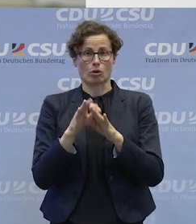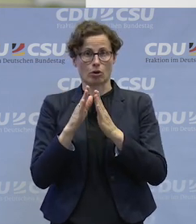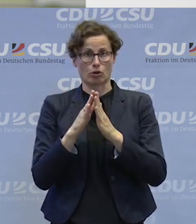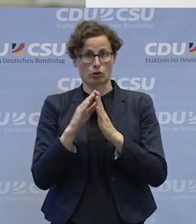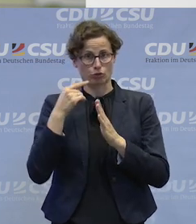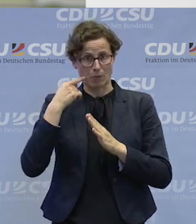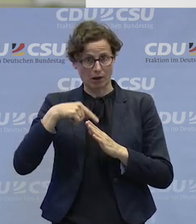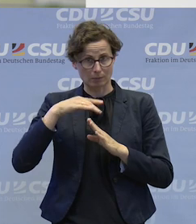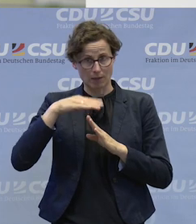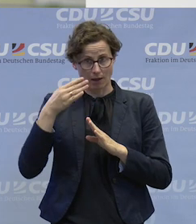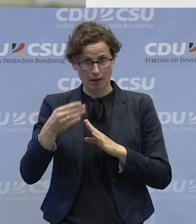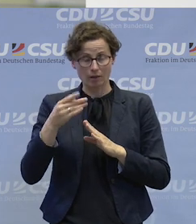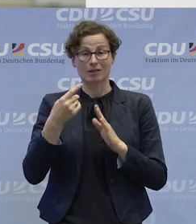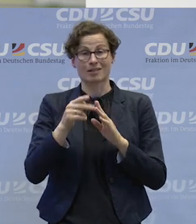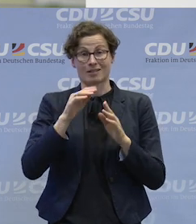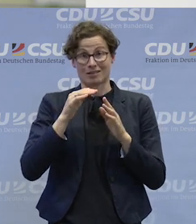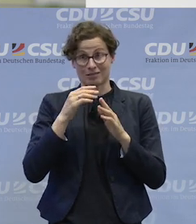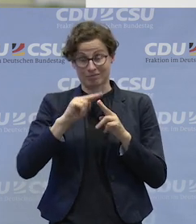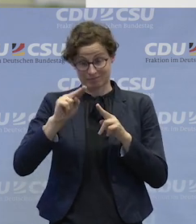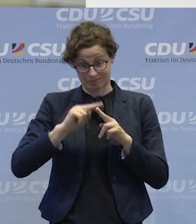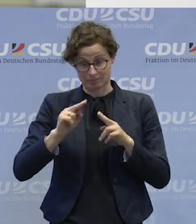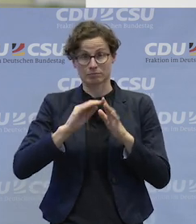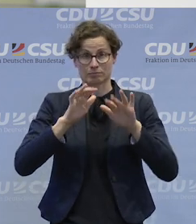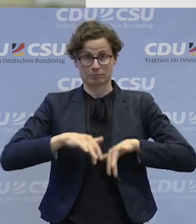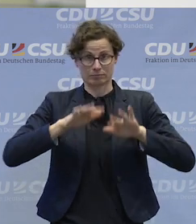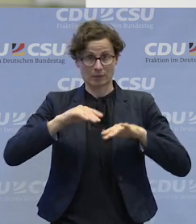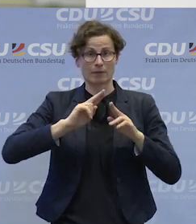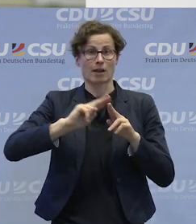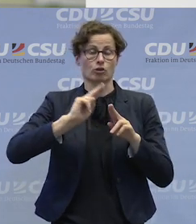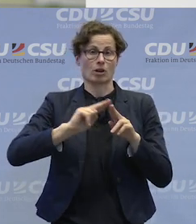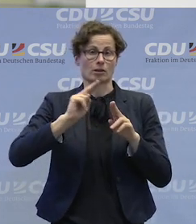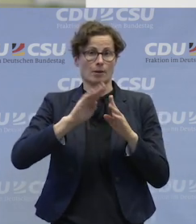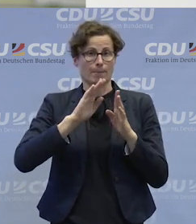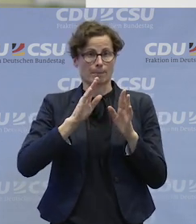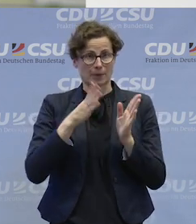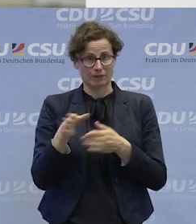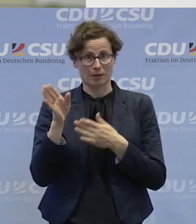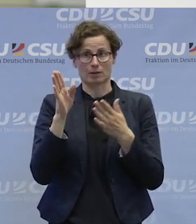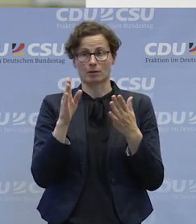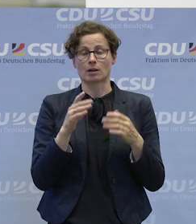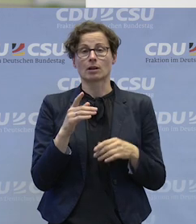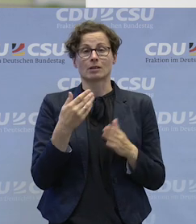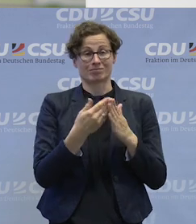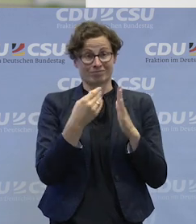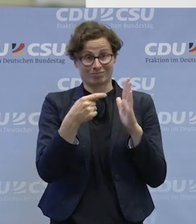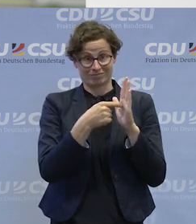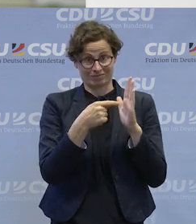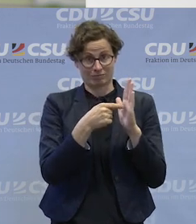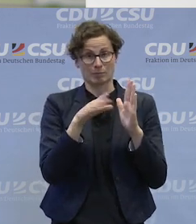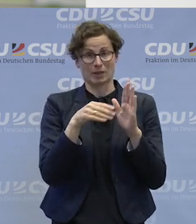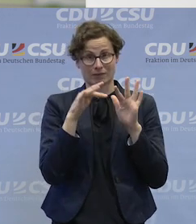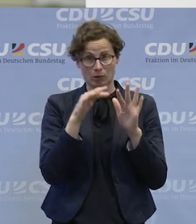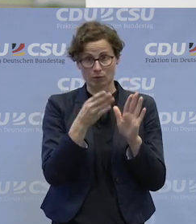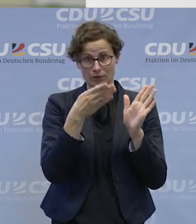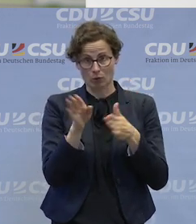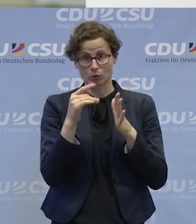an der Weiterentwicklung der Werkstättenmitwicklungsverordnung mitbeteiligt. Es ist in der Mitwirkungsverordnung geregelt,